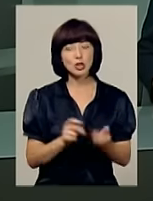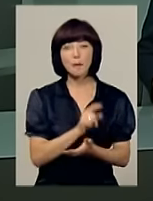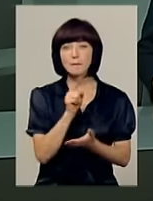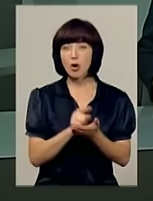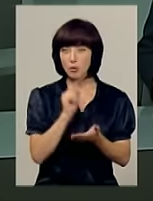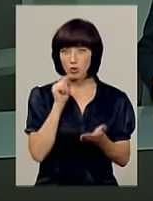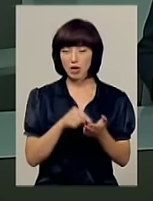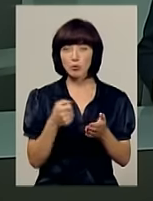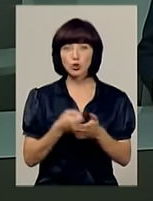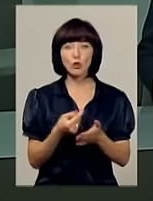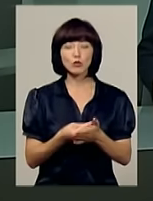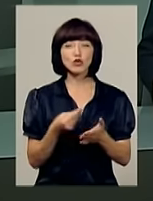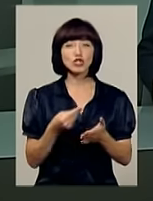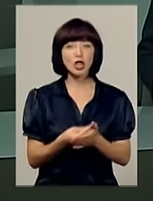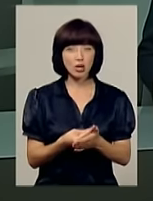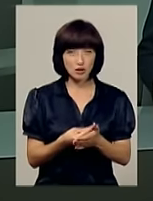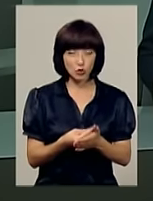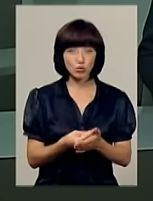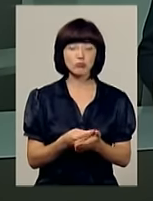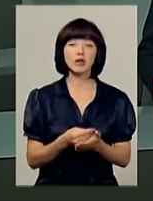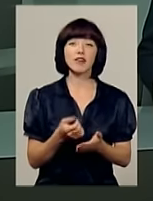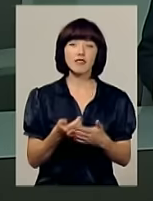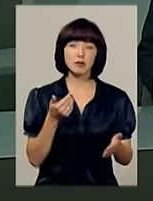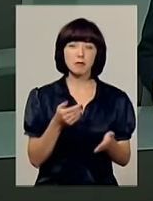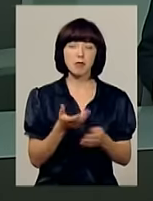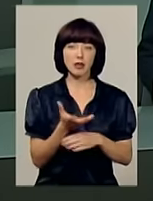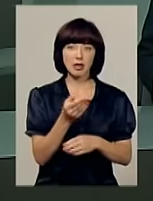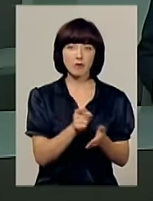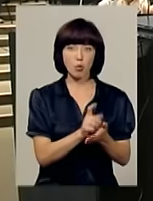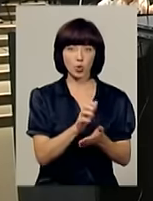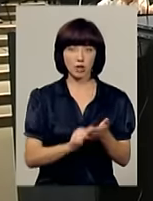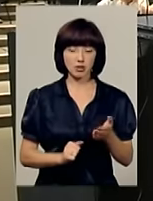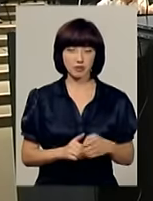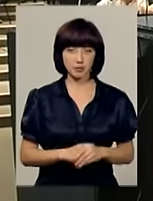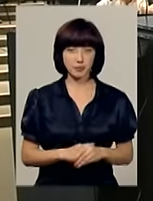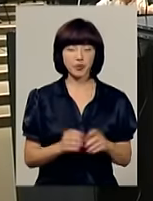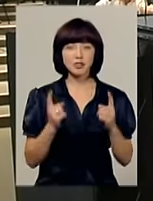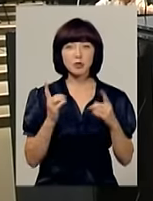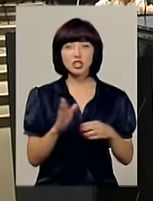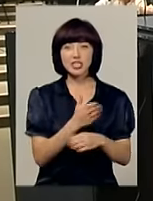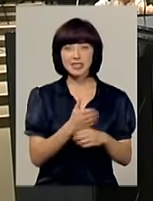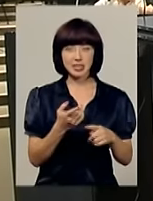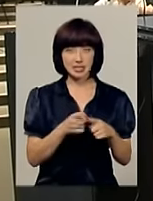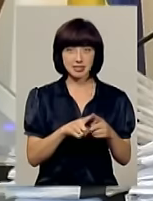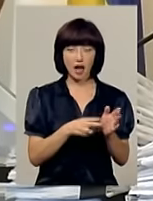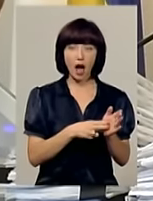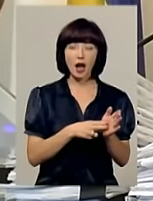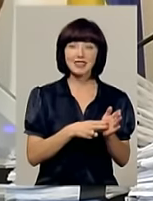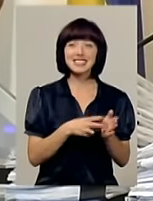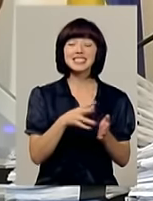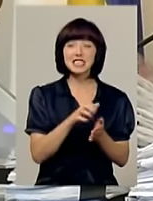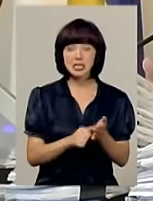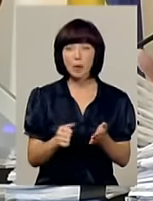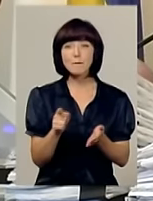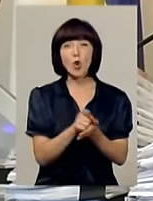потрапити до бюджетного кошика від платників податків. Чимала частина із них – це акциз та податок з доходів